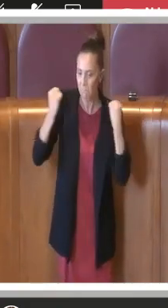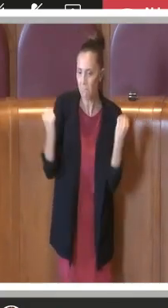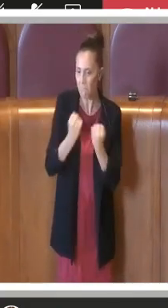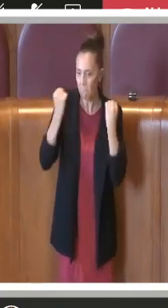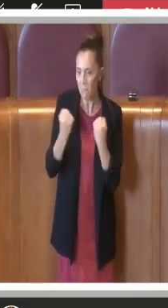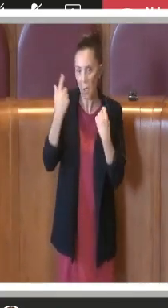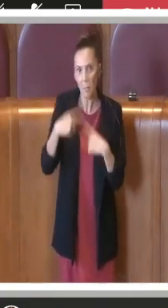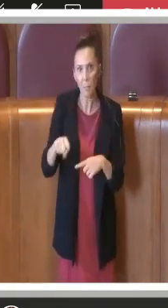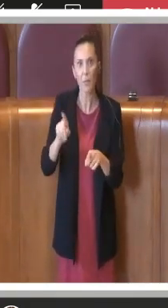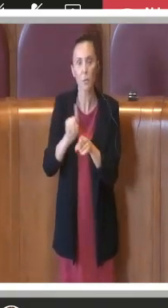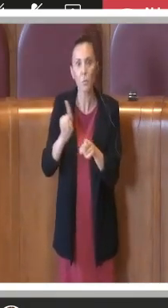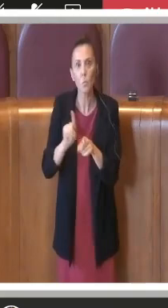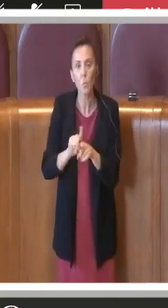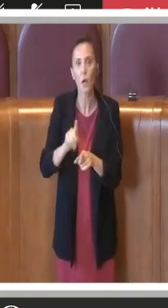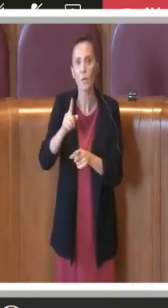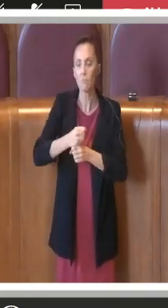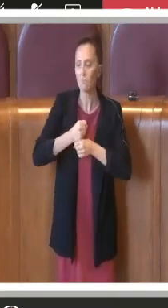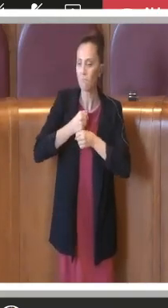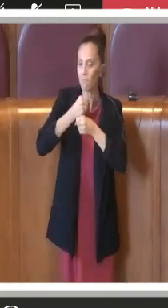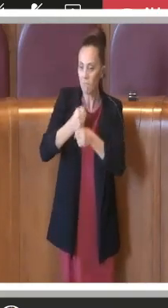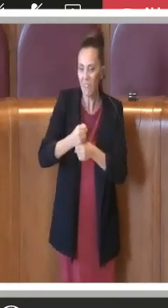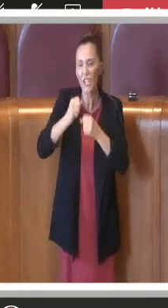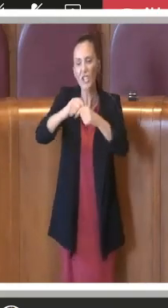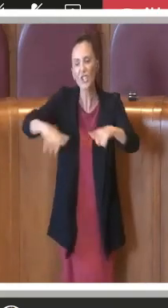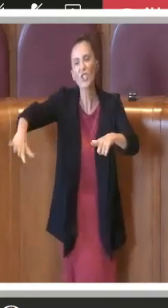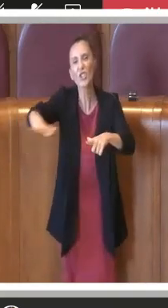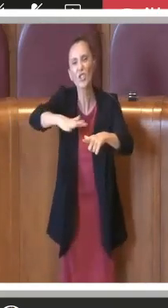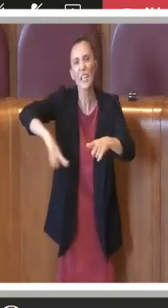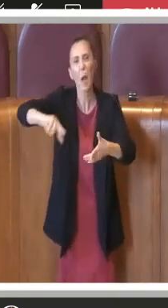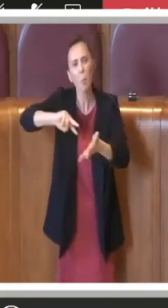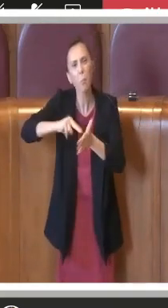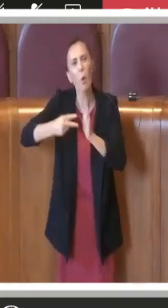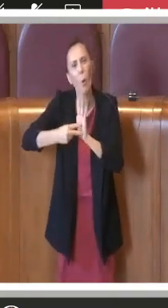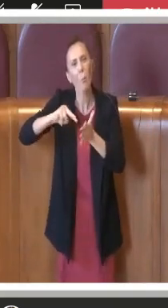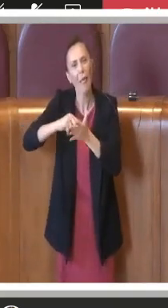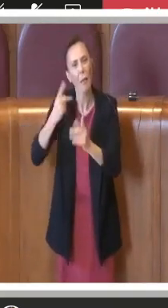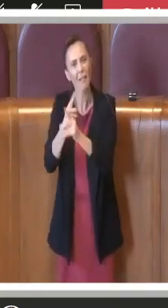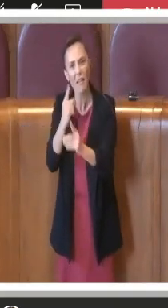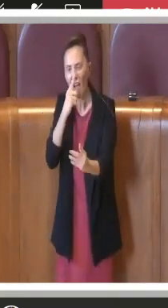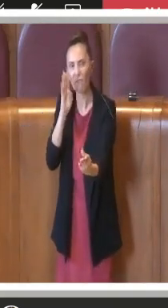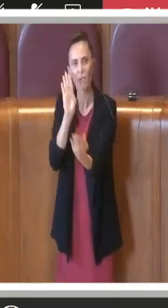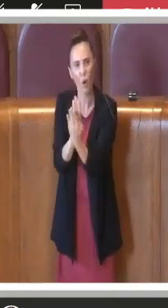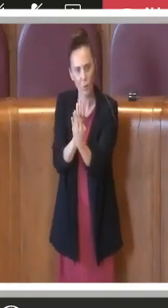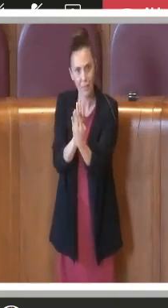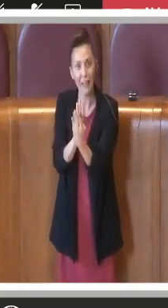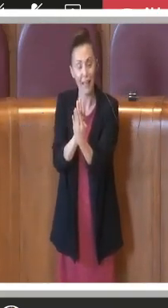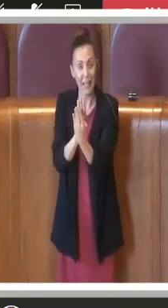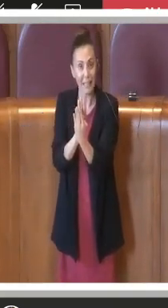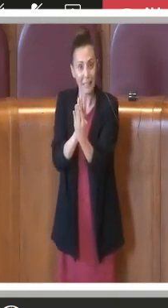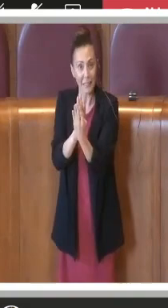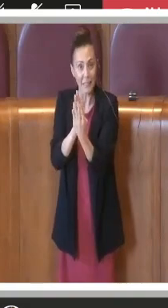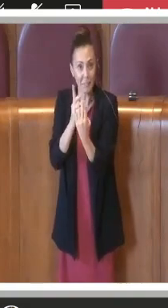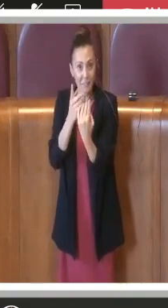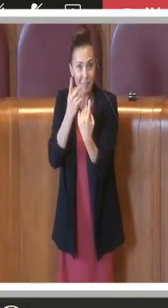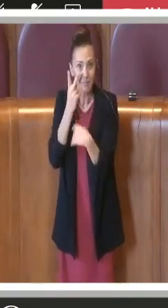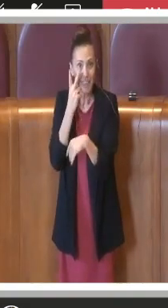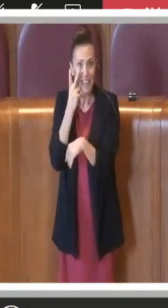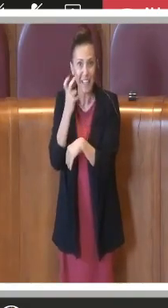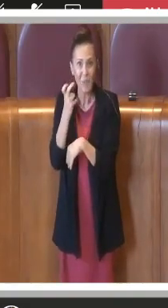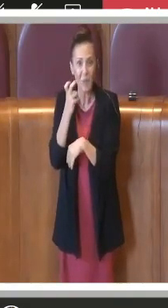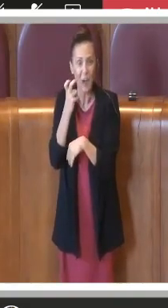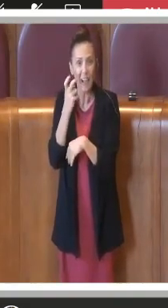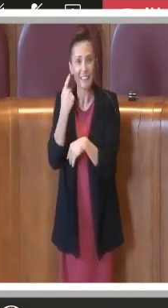sulle tematiche importanti che la città deve affrontare. Per quanto riguarda il tema